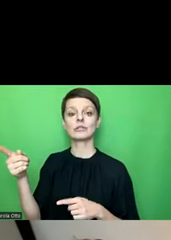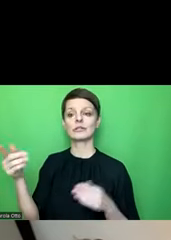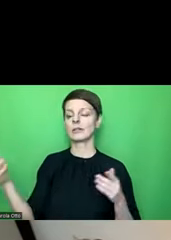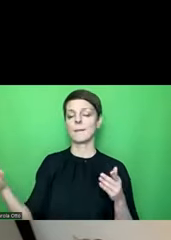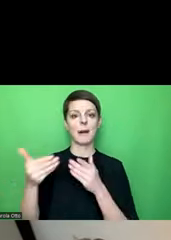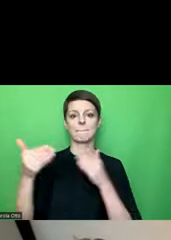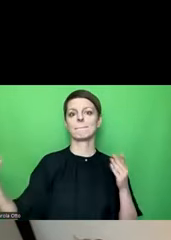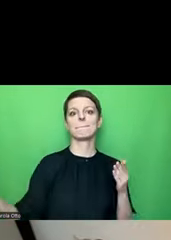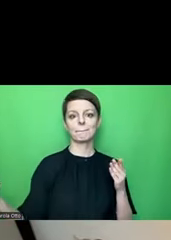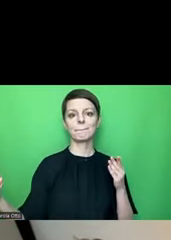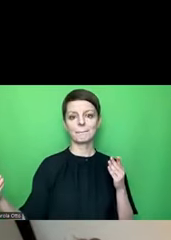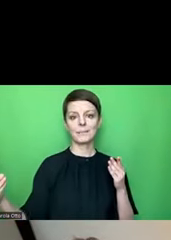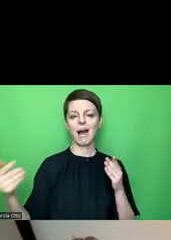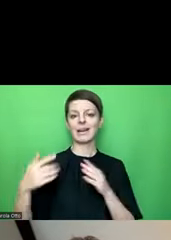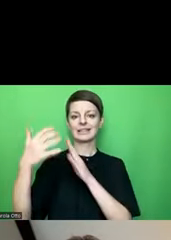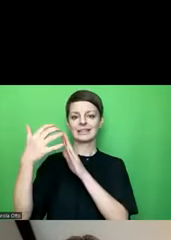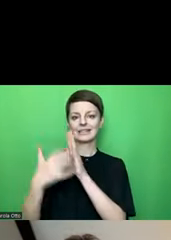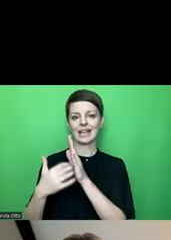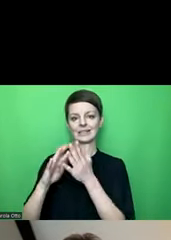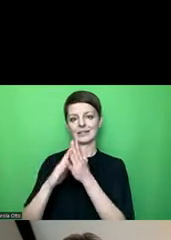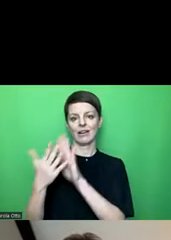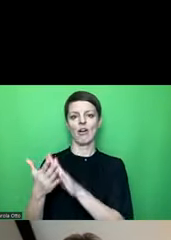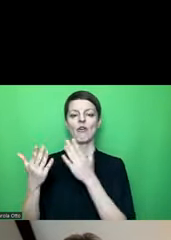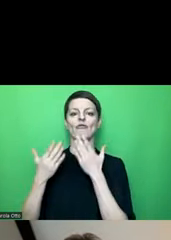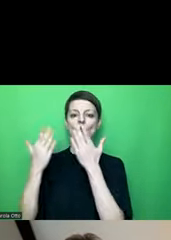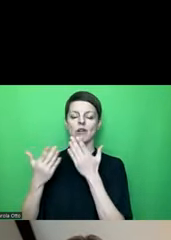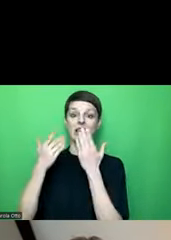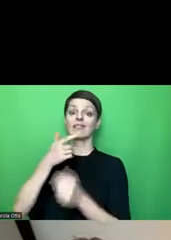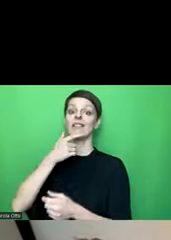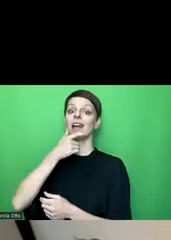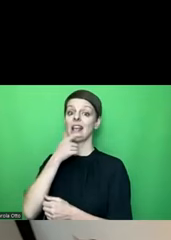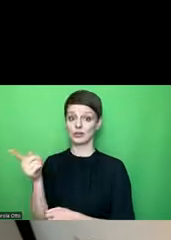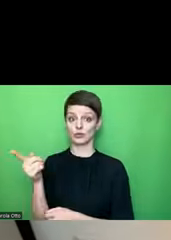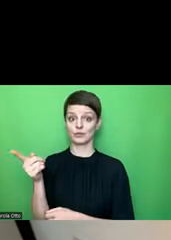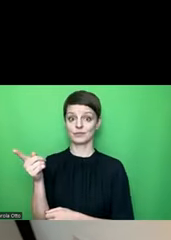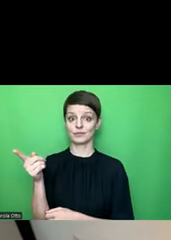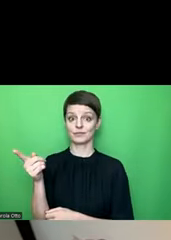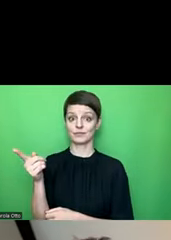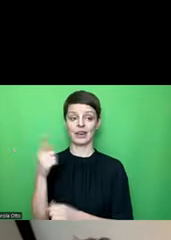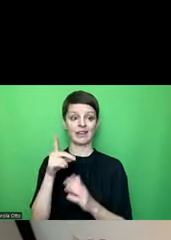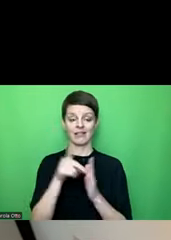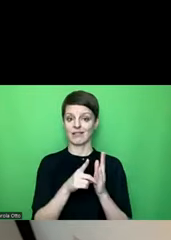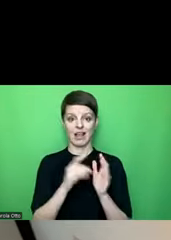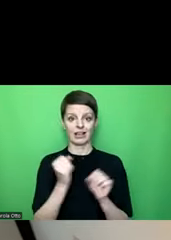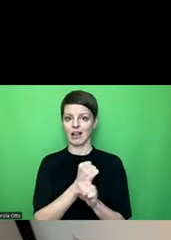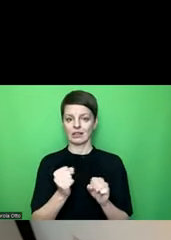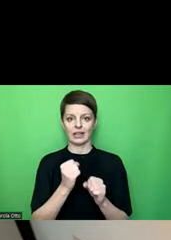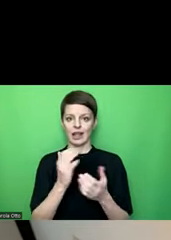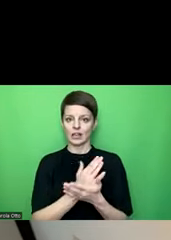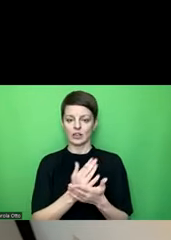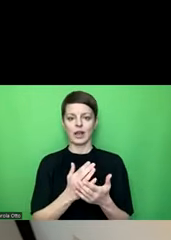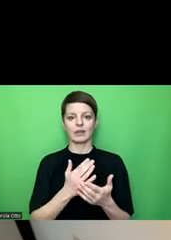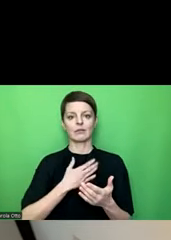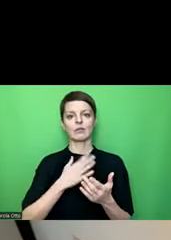auf einmal alle Texte in Englisch vorgelesen werden. Ich kann das nicht in der Datei festmachen, welche Sprache